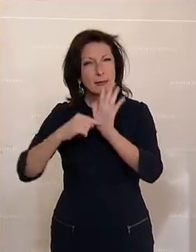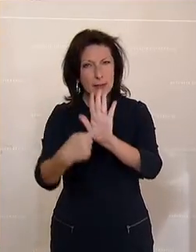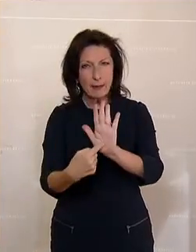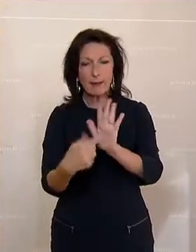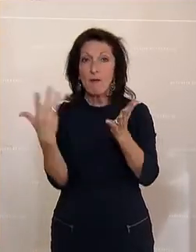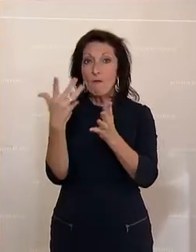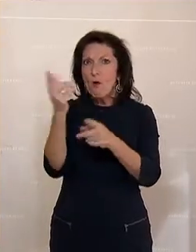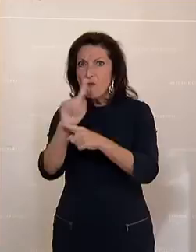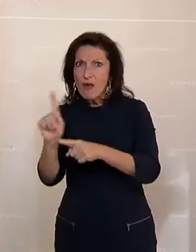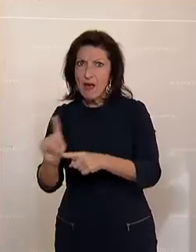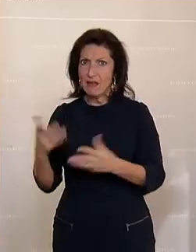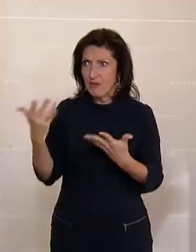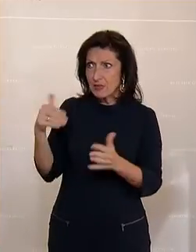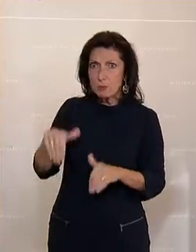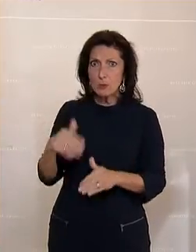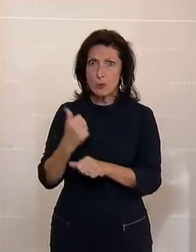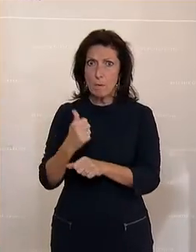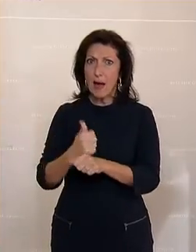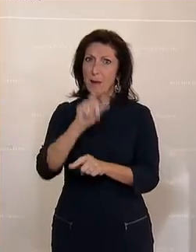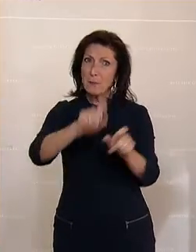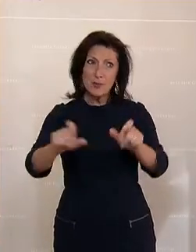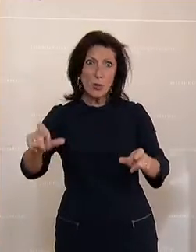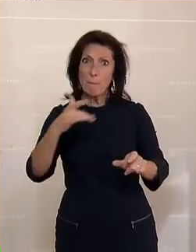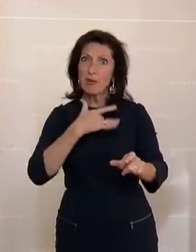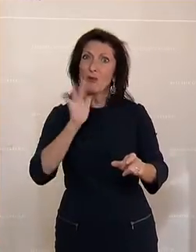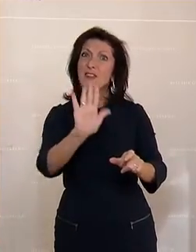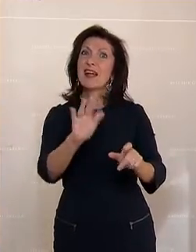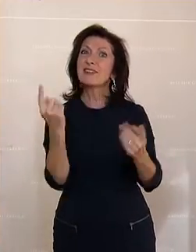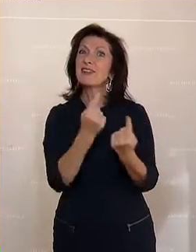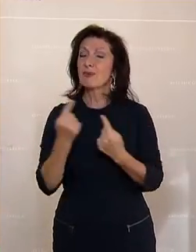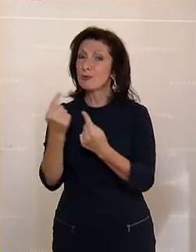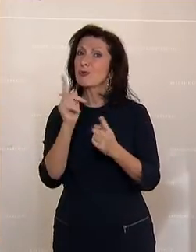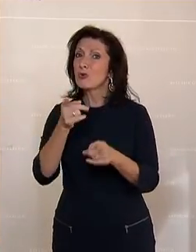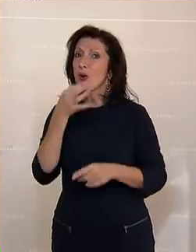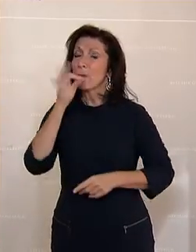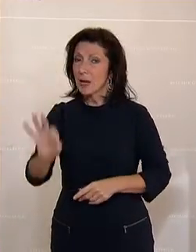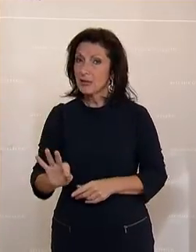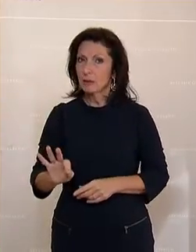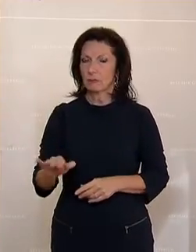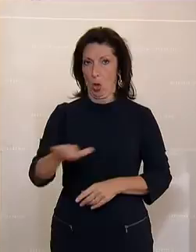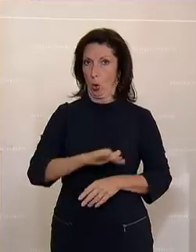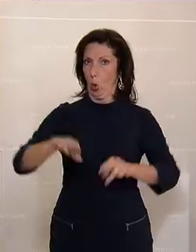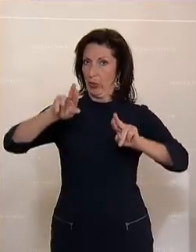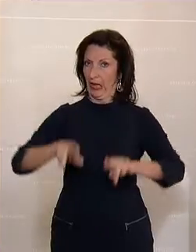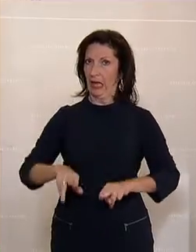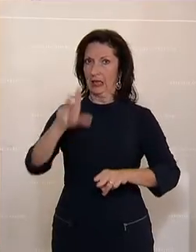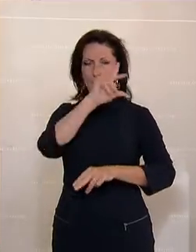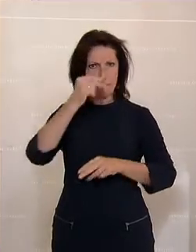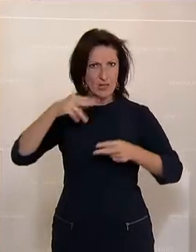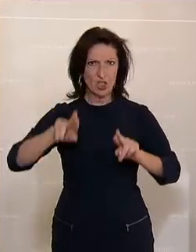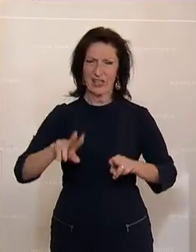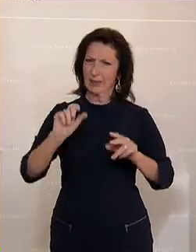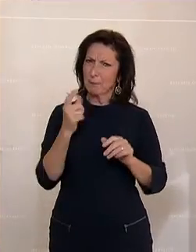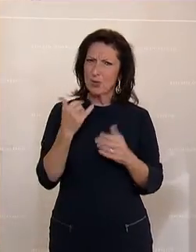Handlungsbedarf besteht, um die Situation der Betroffenen auch zu verbessern. Da die Wahrung der Grund- und Menschenrechte gerade in so angespannten